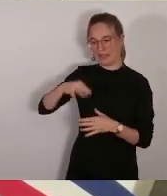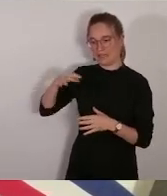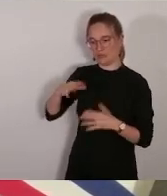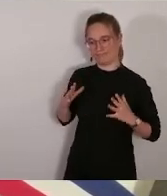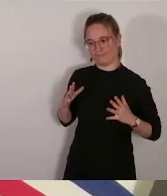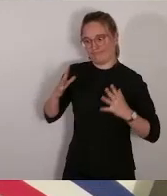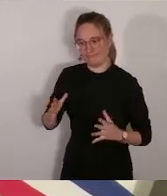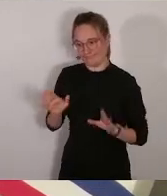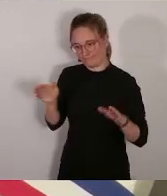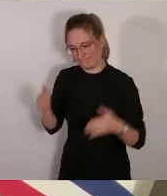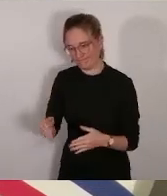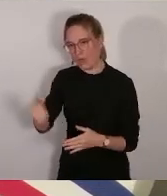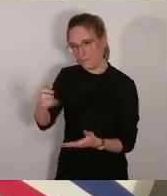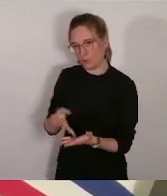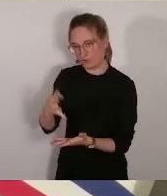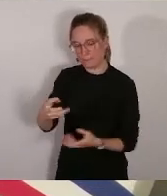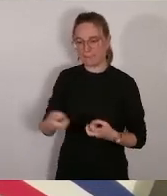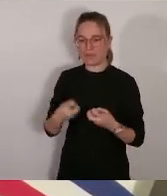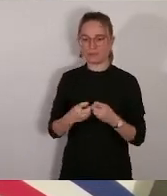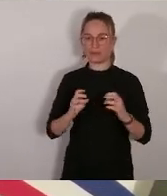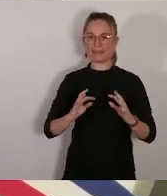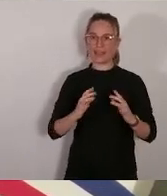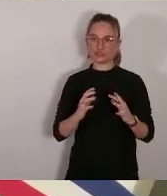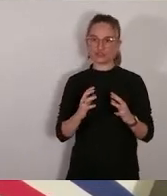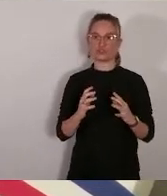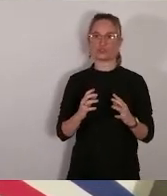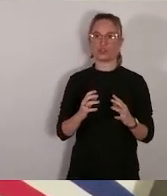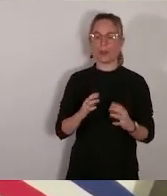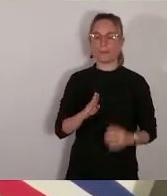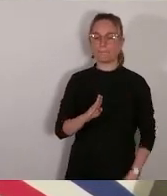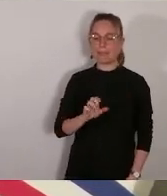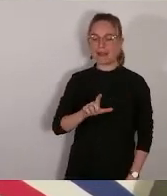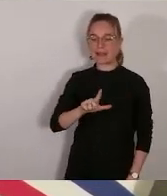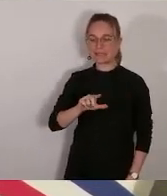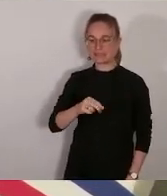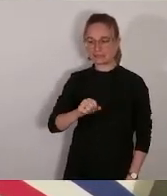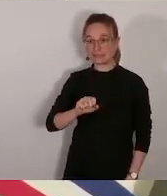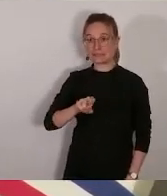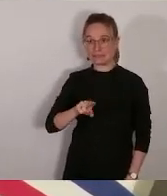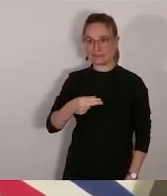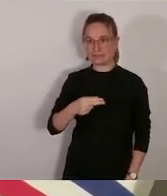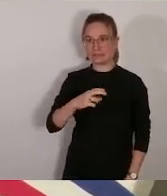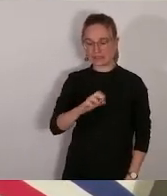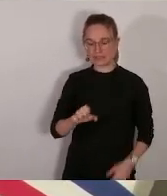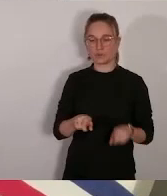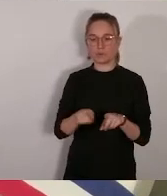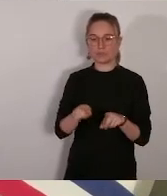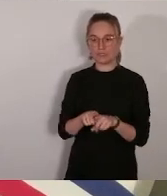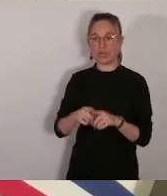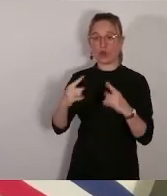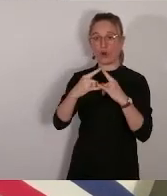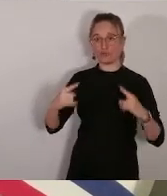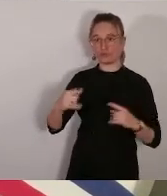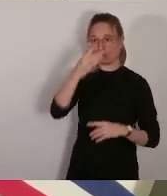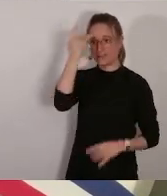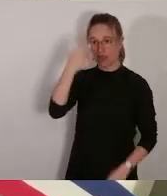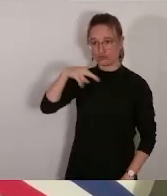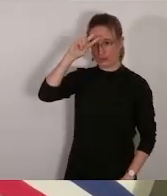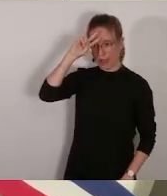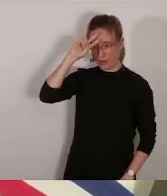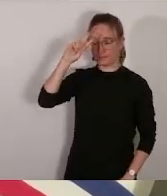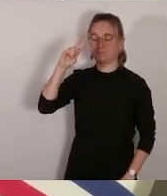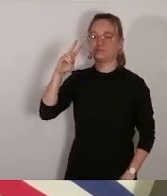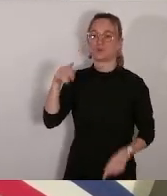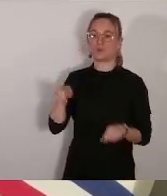crèche Mission de France à Belzins, le campus Saint-Charles et la cité étudiante, la poursuite de l'aménagement de la plage des Catalans,